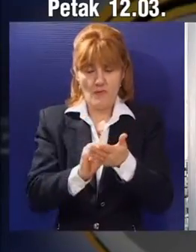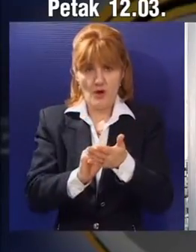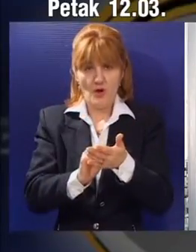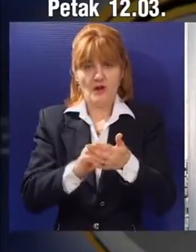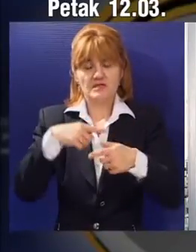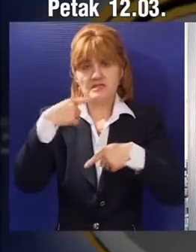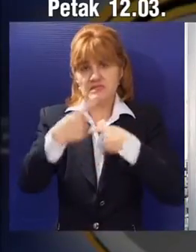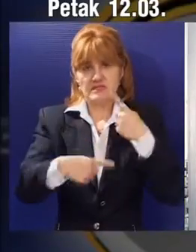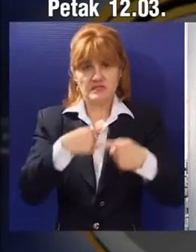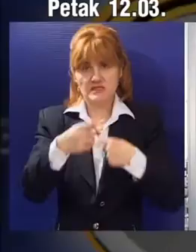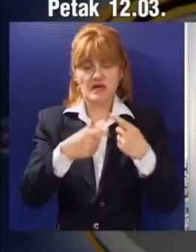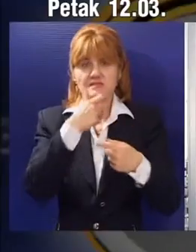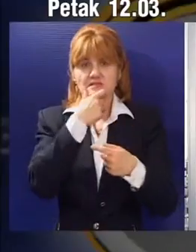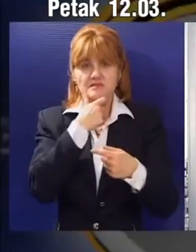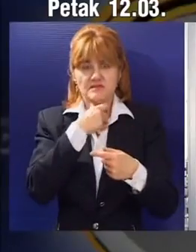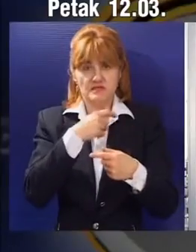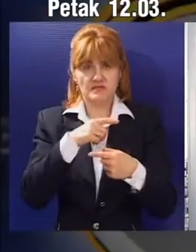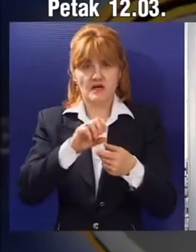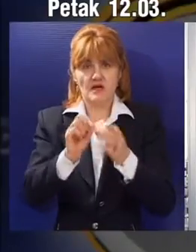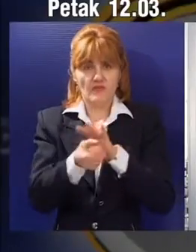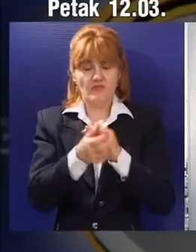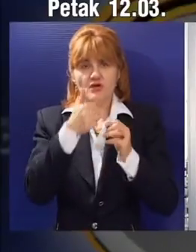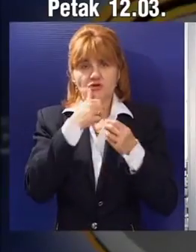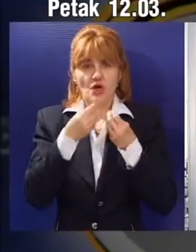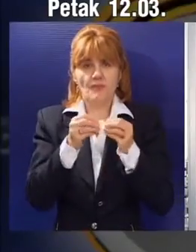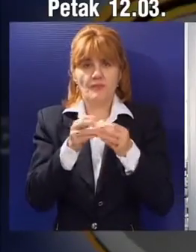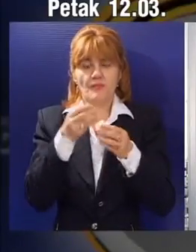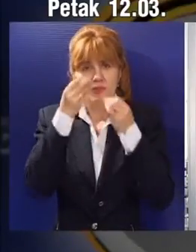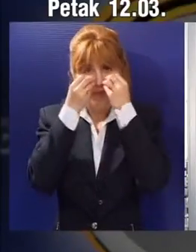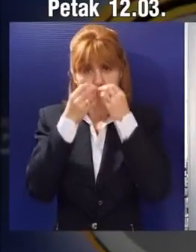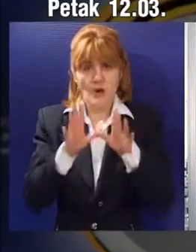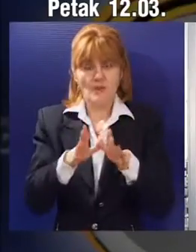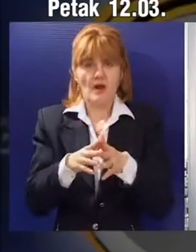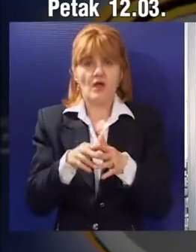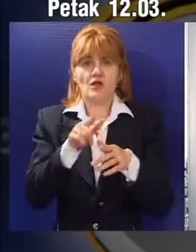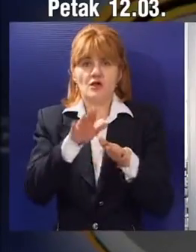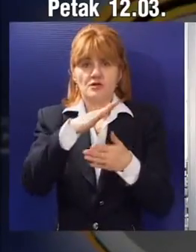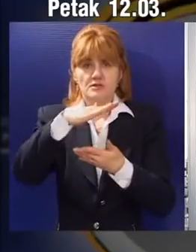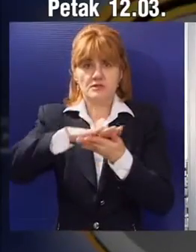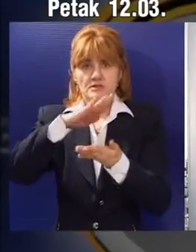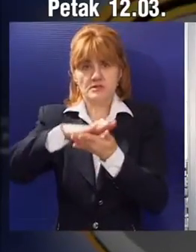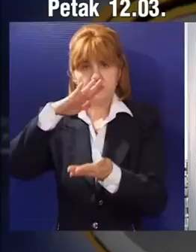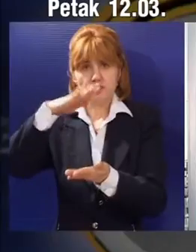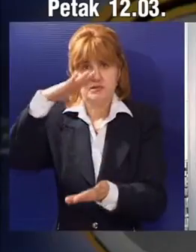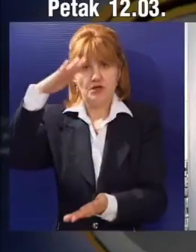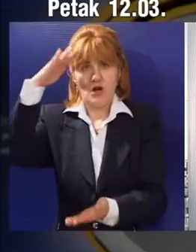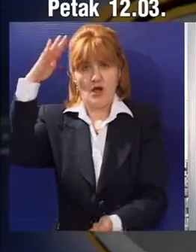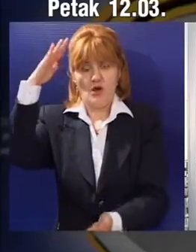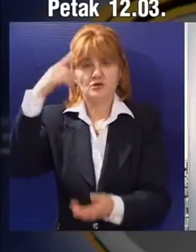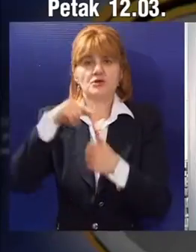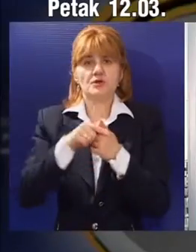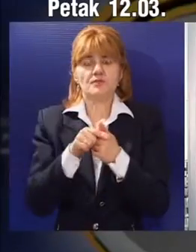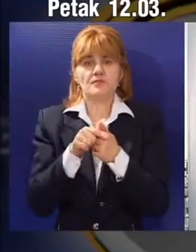da se zameni stara građa, koja ne može više da se koristi, koja je trula propala. To će se složiti i zatim